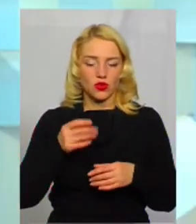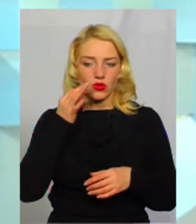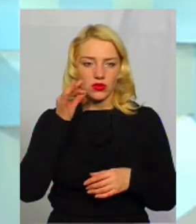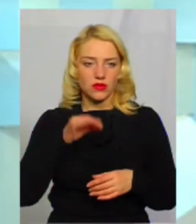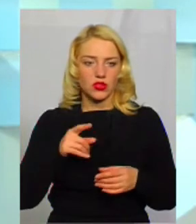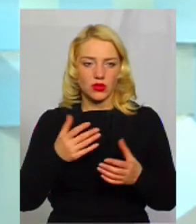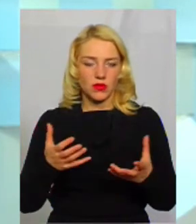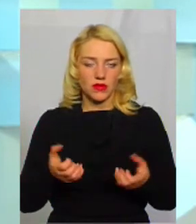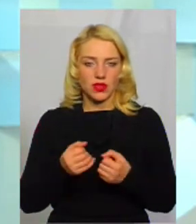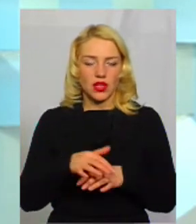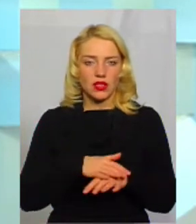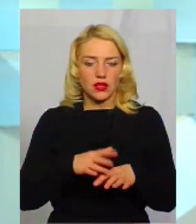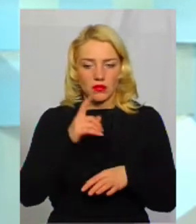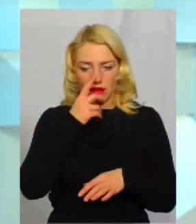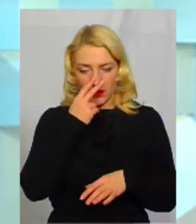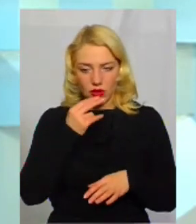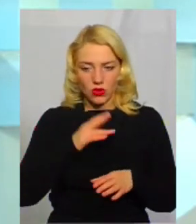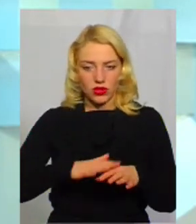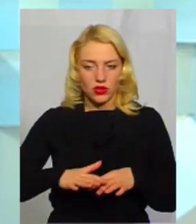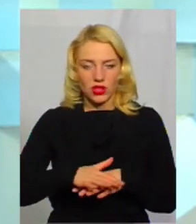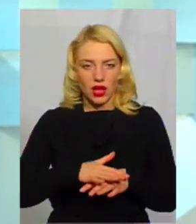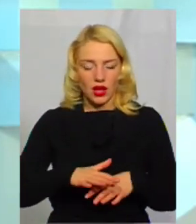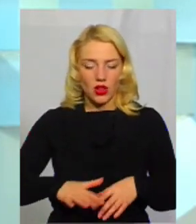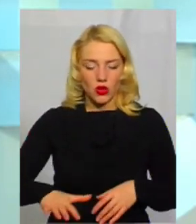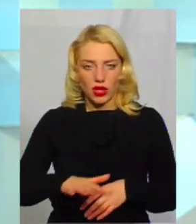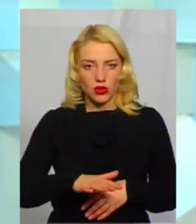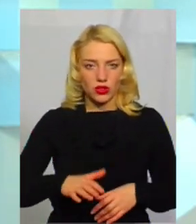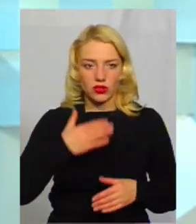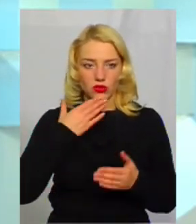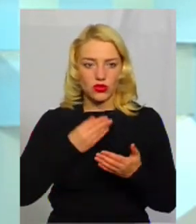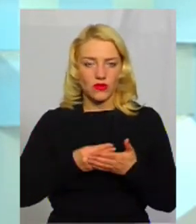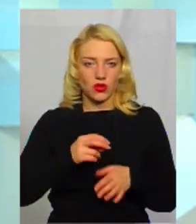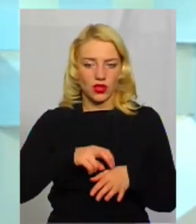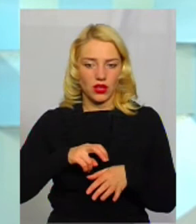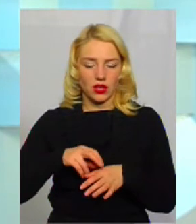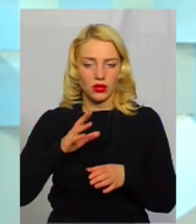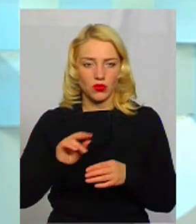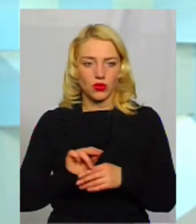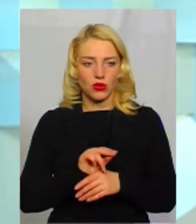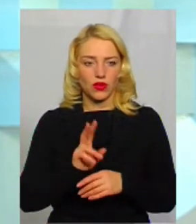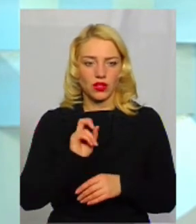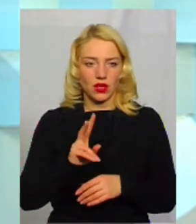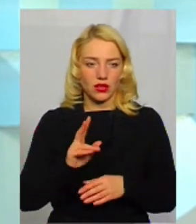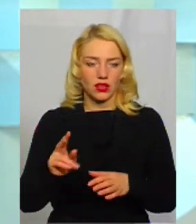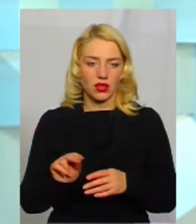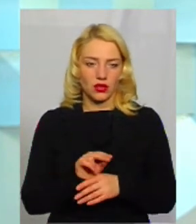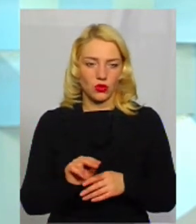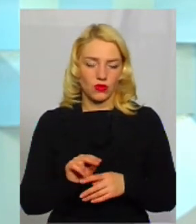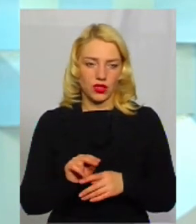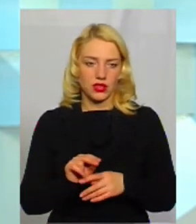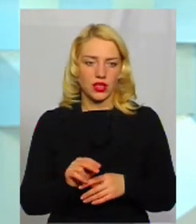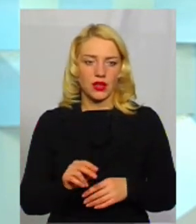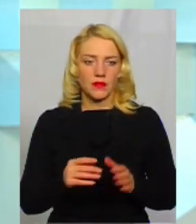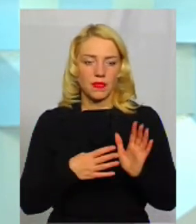населення привикло територіально до своїх лікарів. І будуть лікуватися так, як лікувалися. Абсолютно